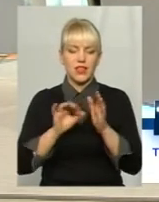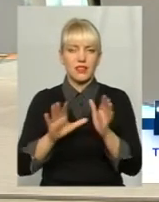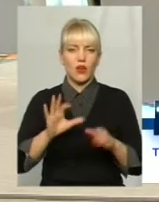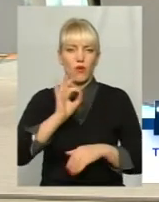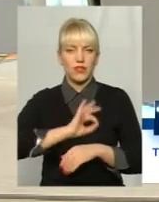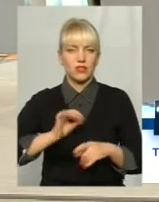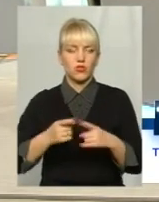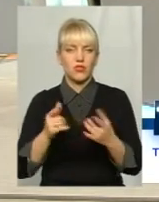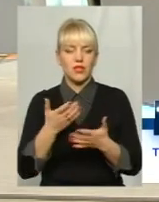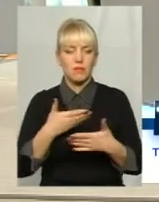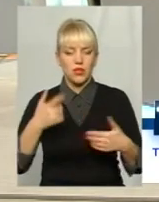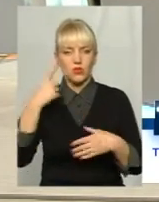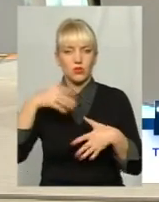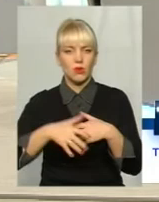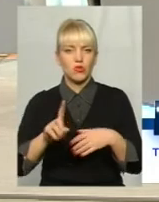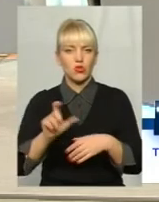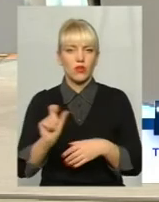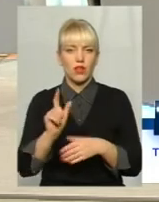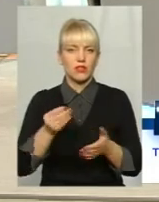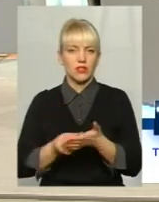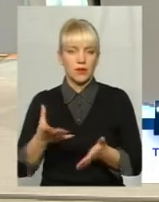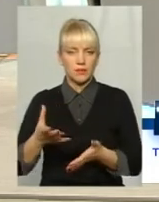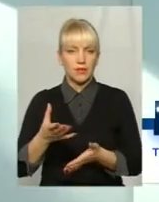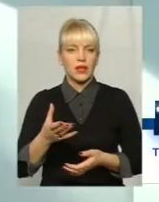І ми розуміємо, що вартість природного газу високий.